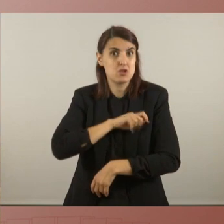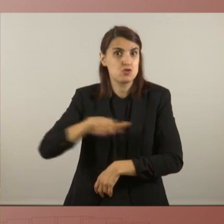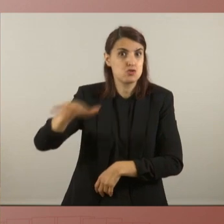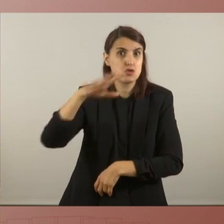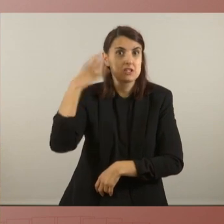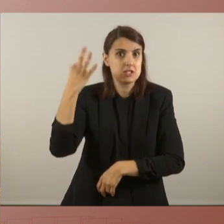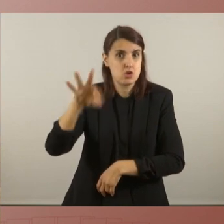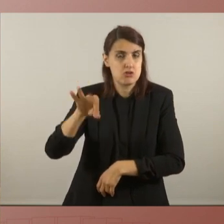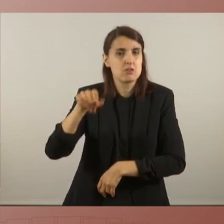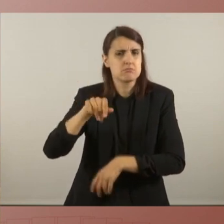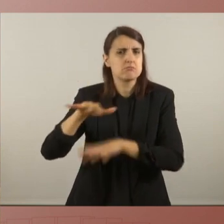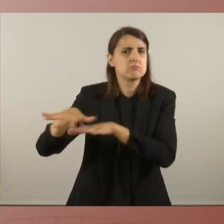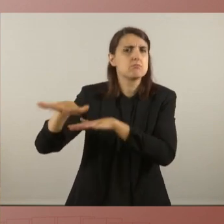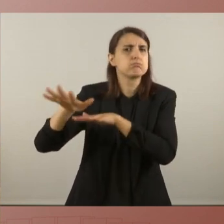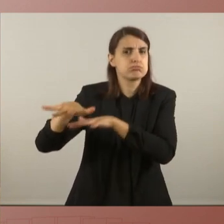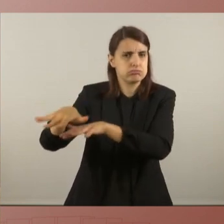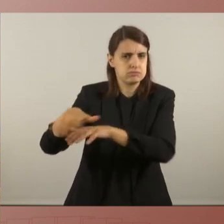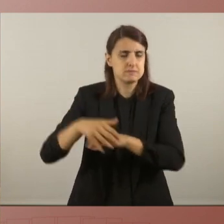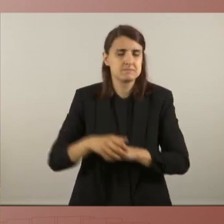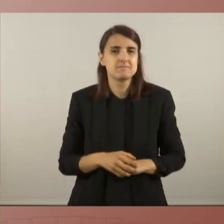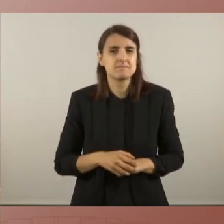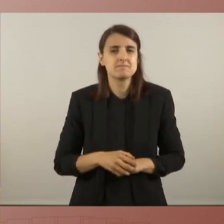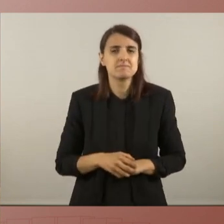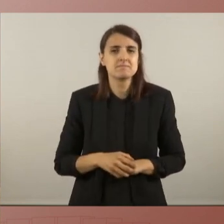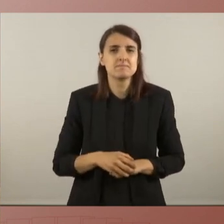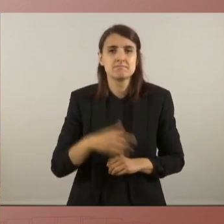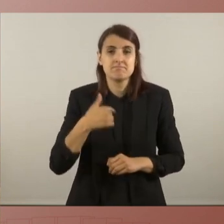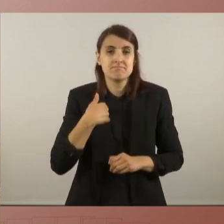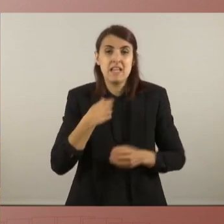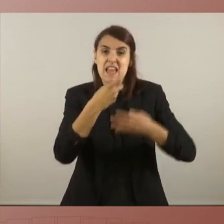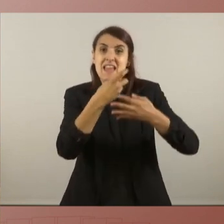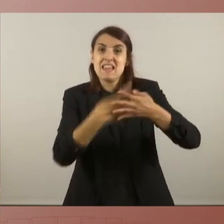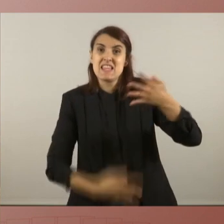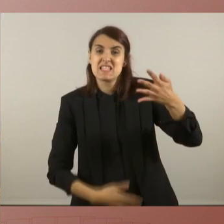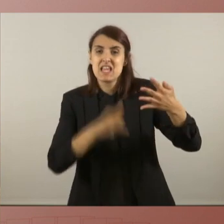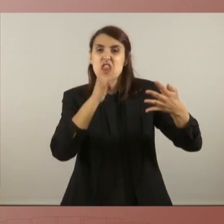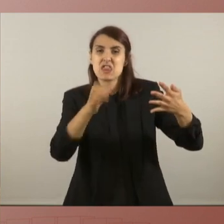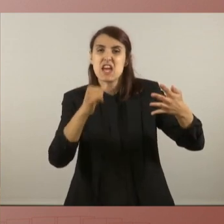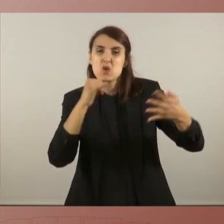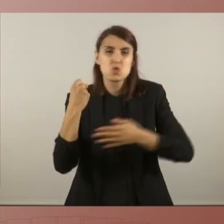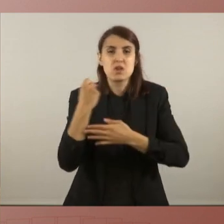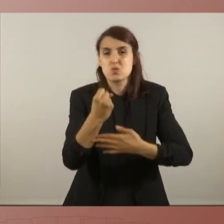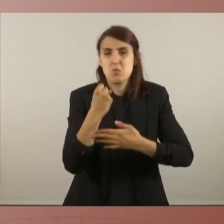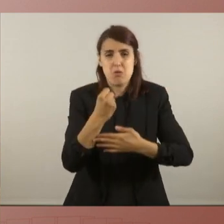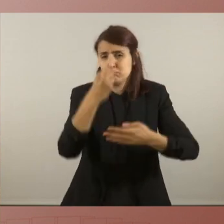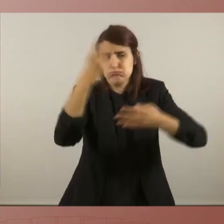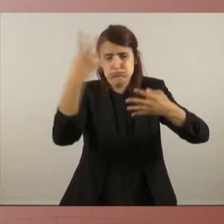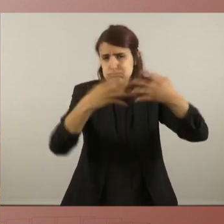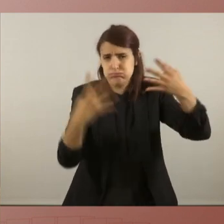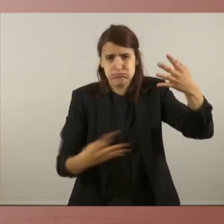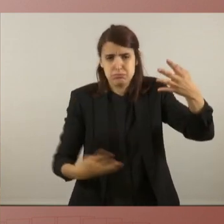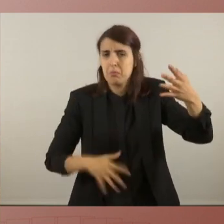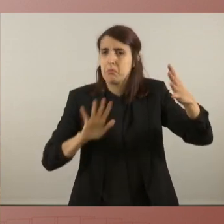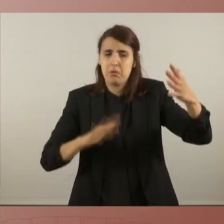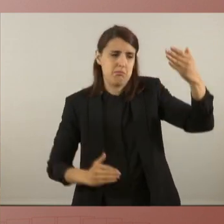Disfrutadament, la llista de mencions i de solidaritat i denúncia podria ser inacabable. La tanco ara, reiterant una